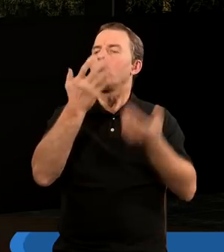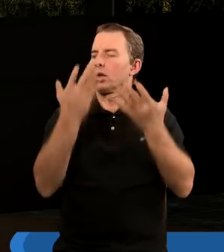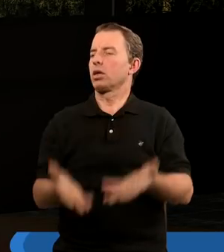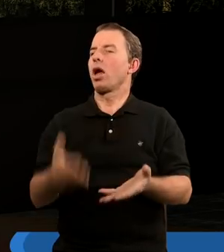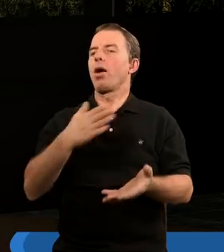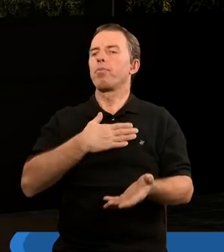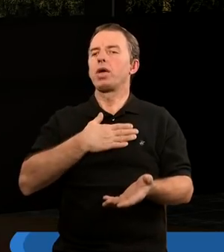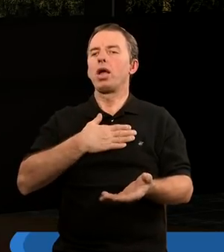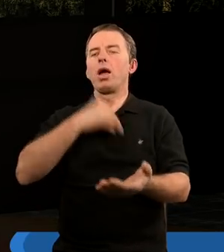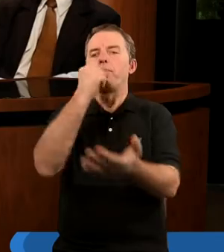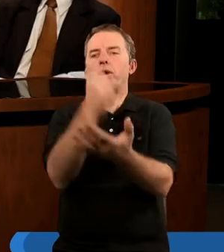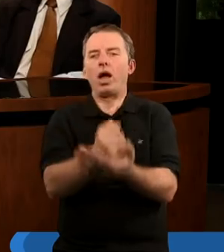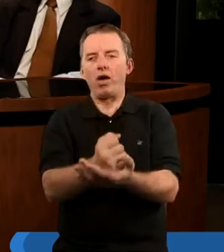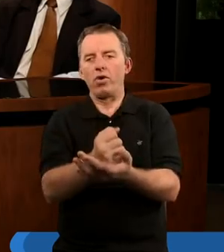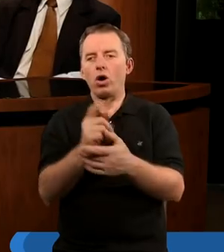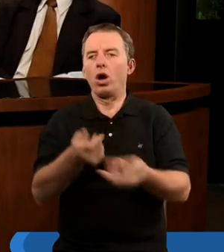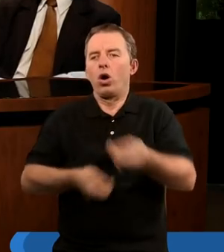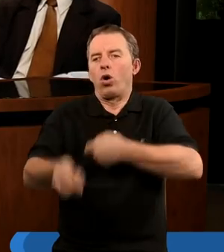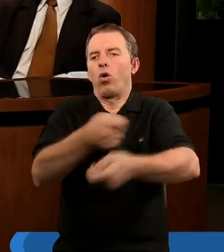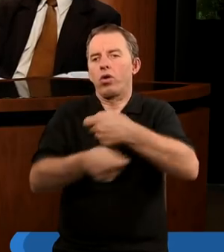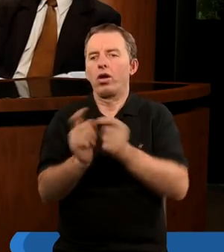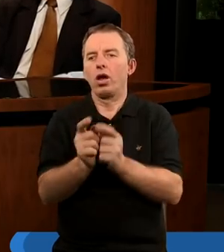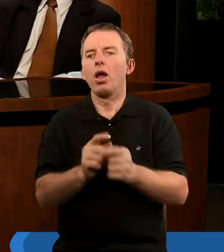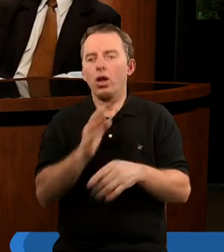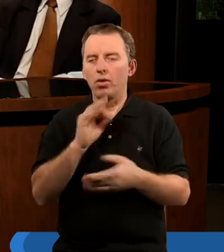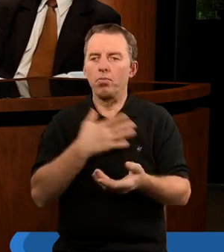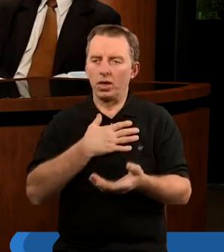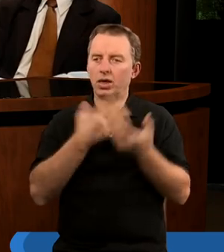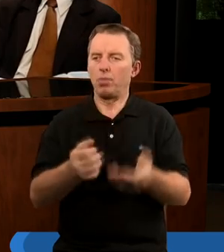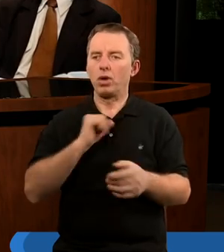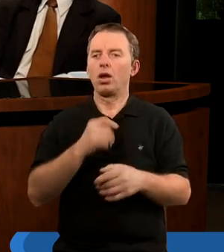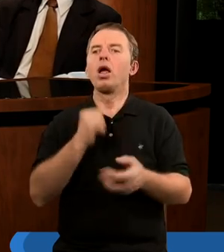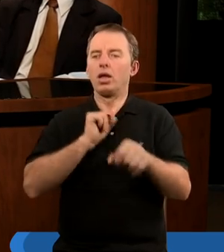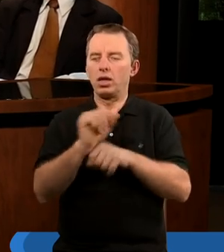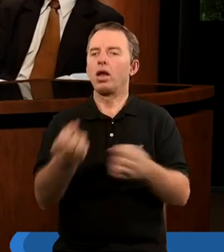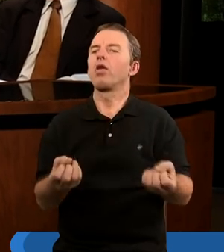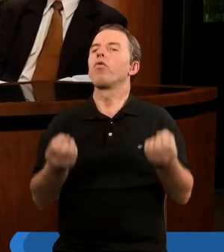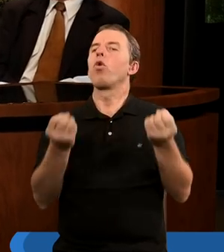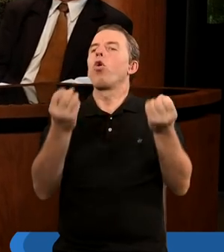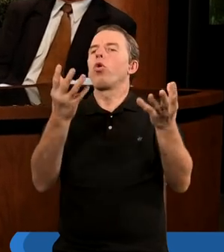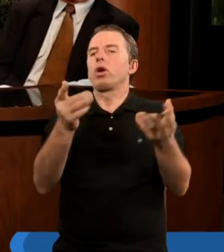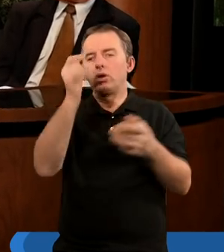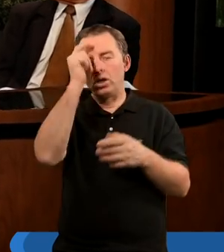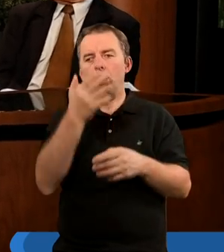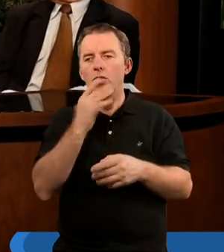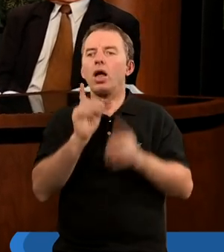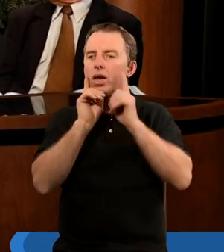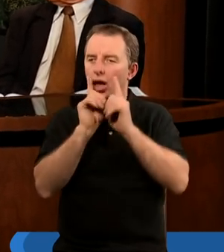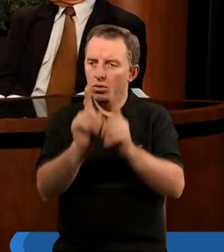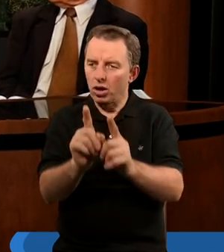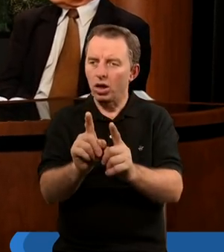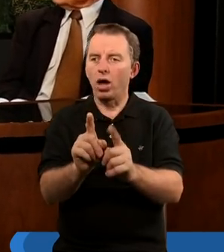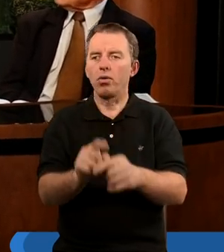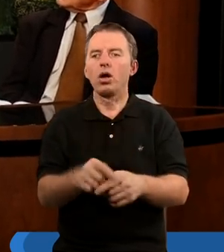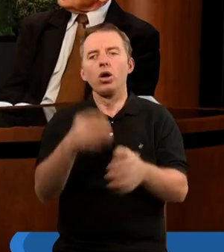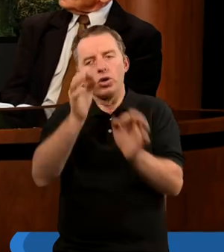sobie prawo. Dla mnie to była oferta korupcyjna. Tak, on rości sobie prawo do tego, że jest stwórcą. Dlatego tutaj naprawdę